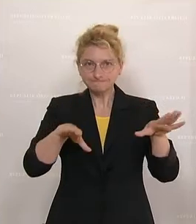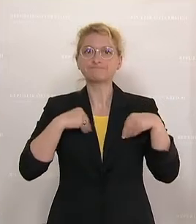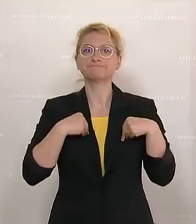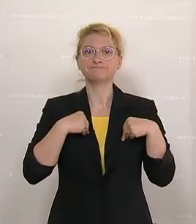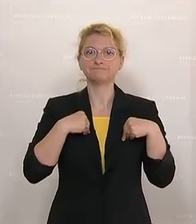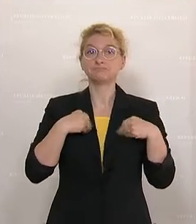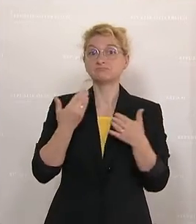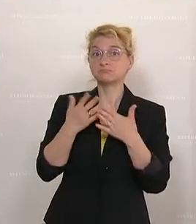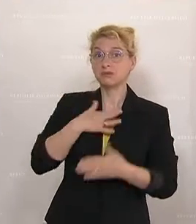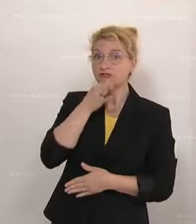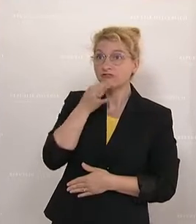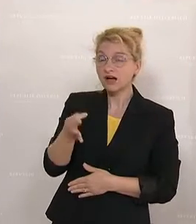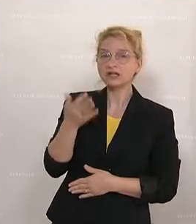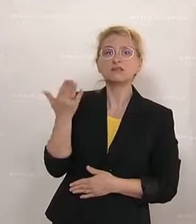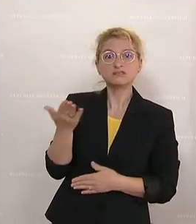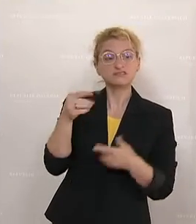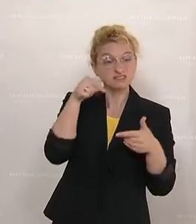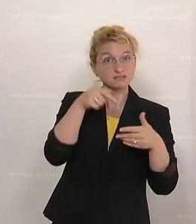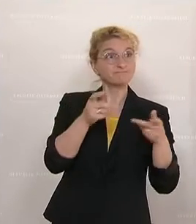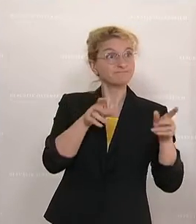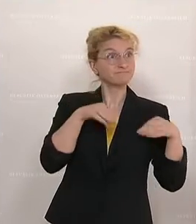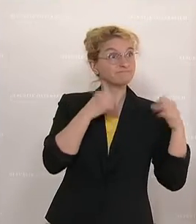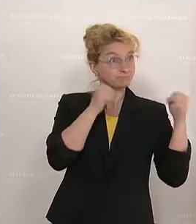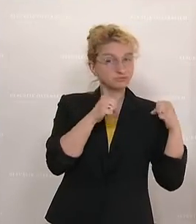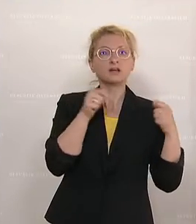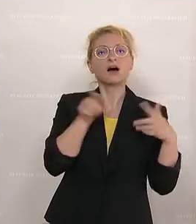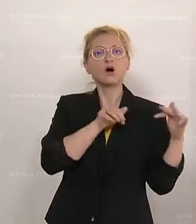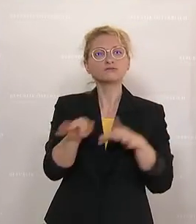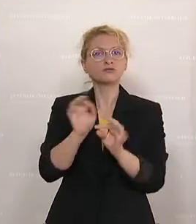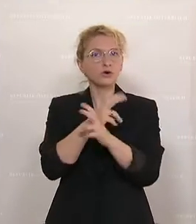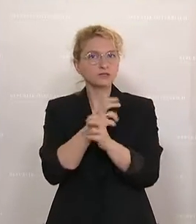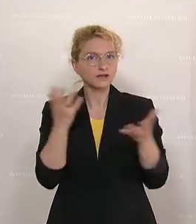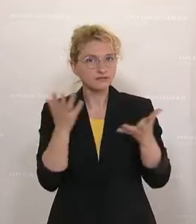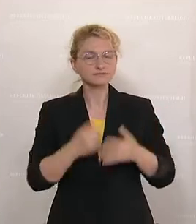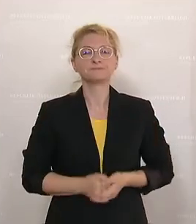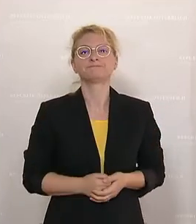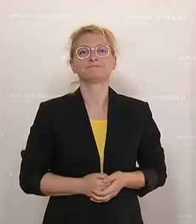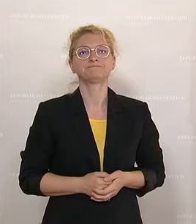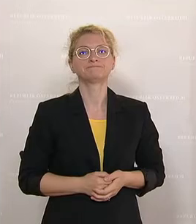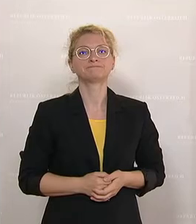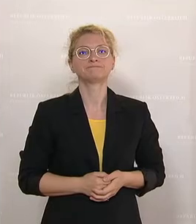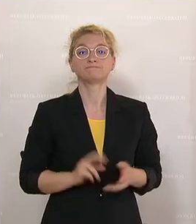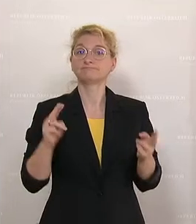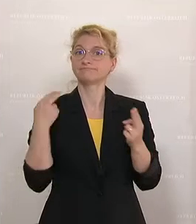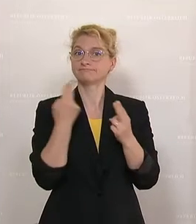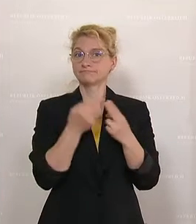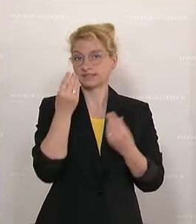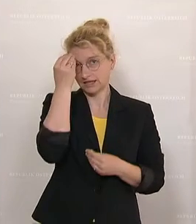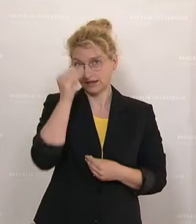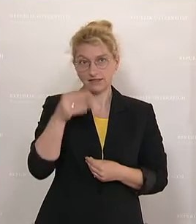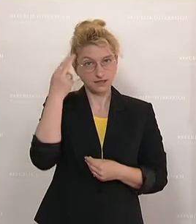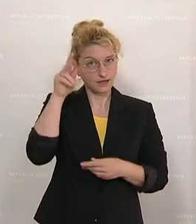Meine Frage, welche Auswirkungen ergeben sich daraus für Österreich? Sehr geehrter Herr Präsident, sehr geehrte Damen und Herren,